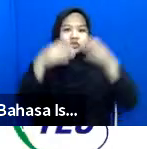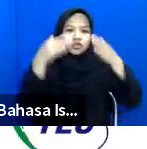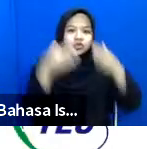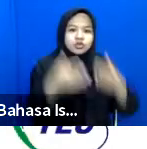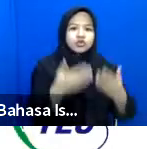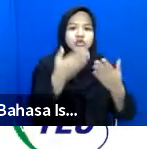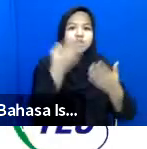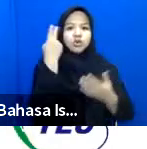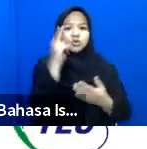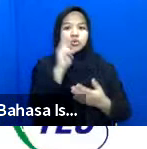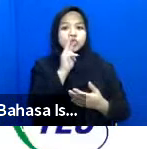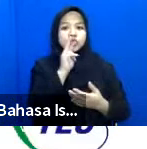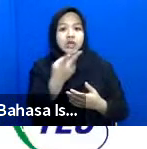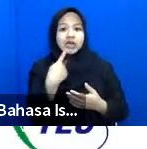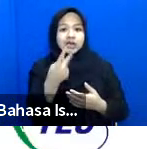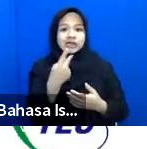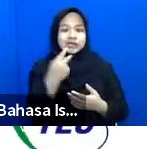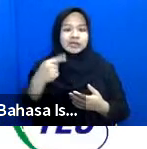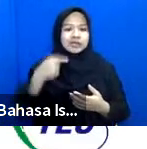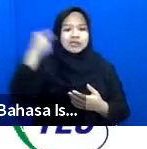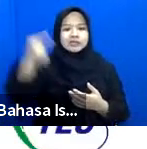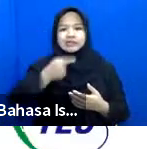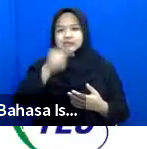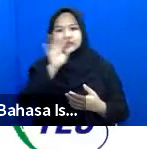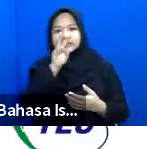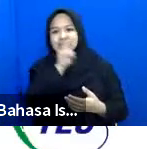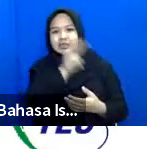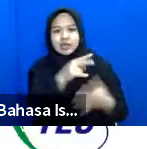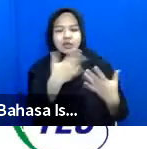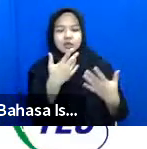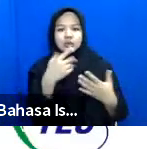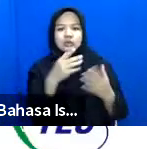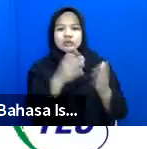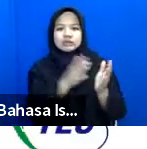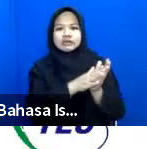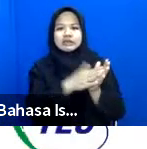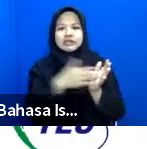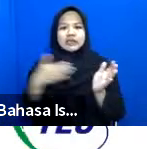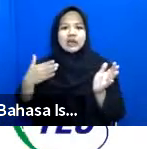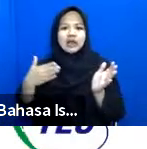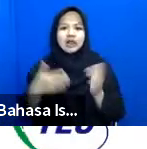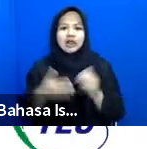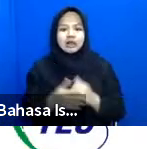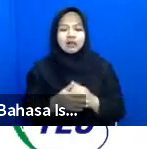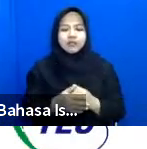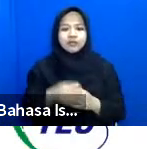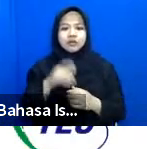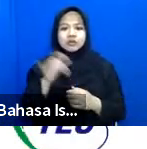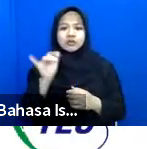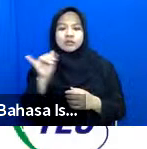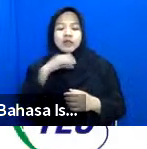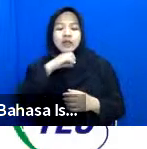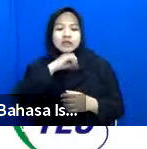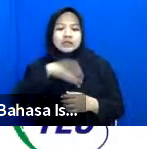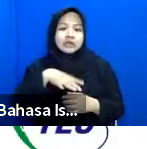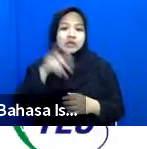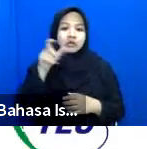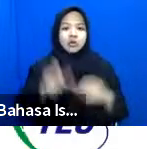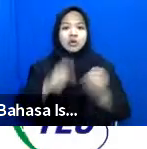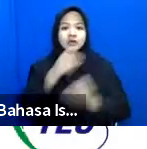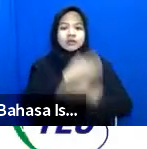saudara-saudara kita yang seringkali tidak terlihat atau seringkali tertinggalkan yaitu termasuk lansia orang dengan